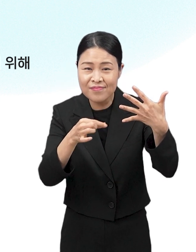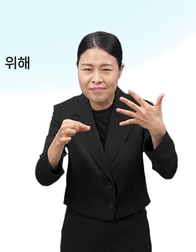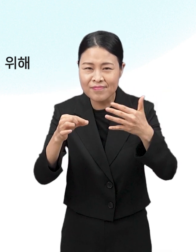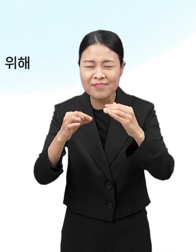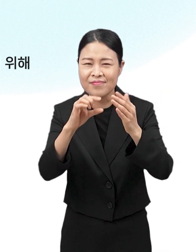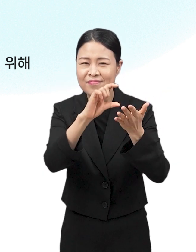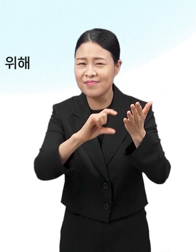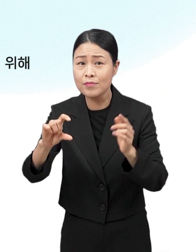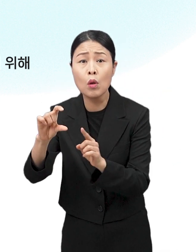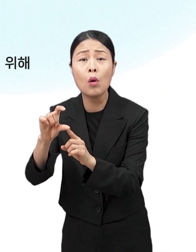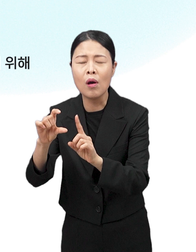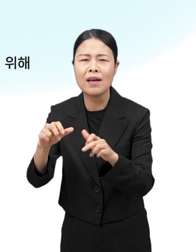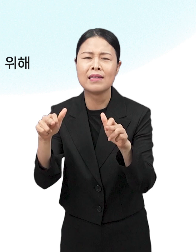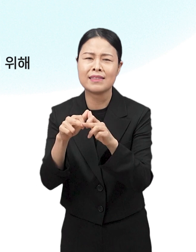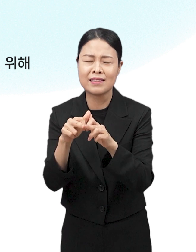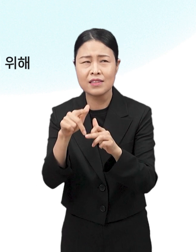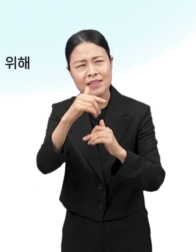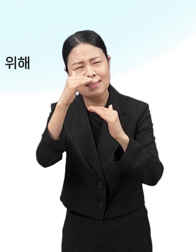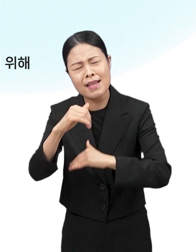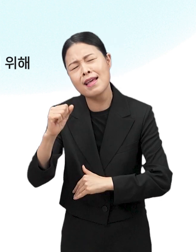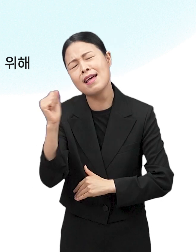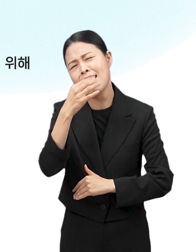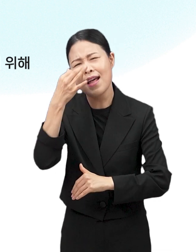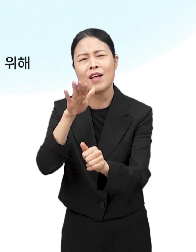의약품의 허가사항 일부를 정리한 내용입니다